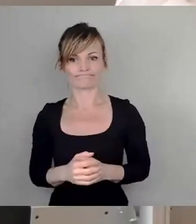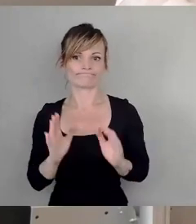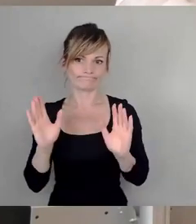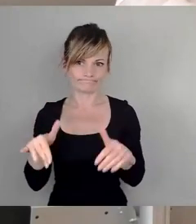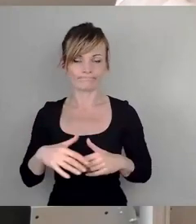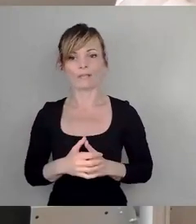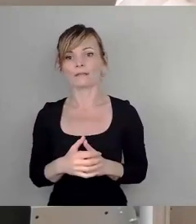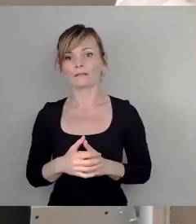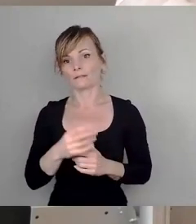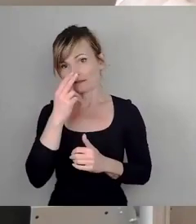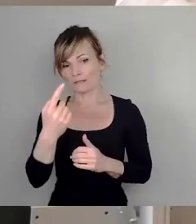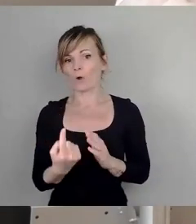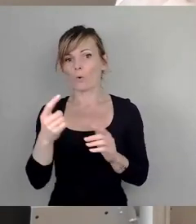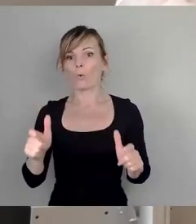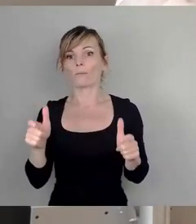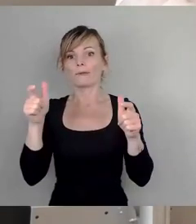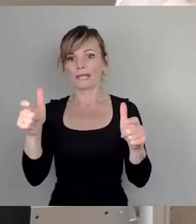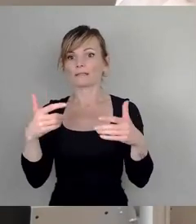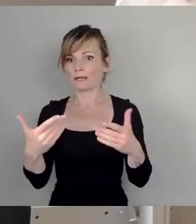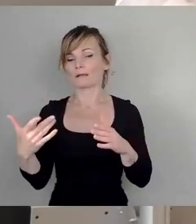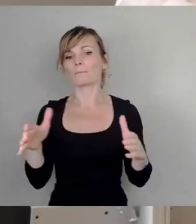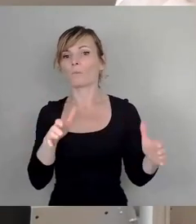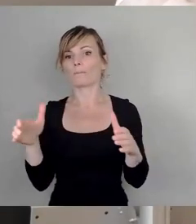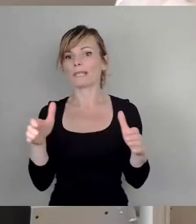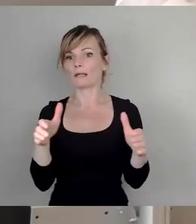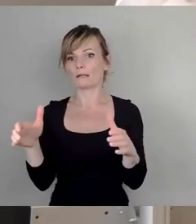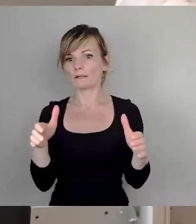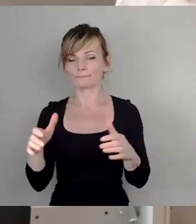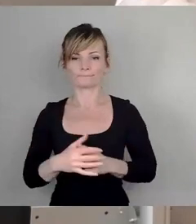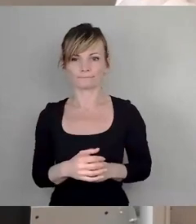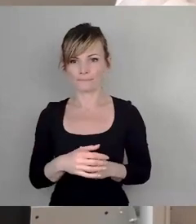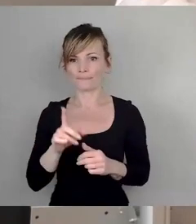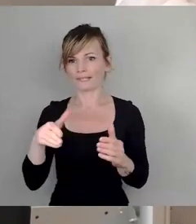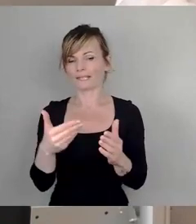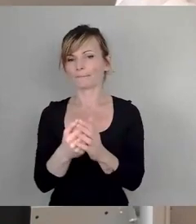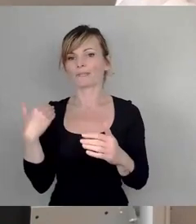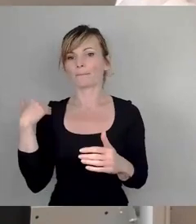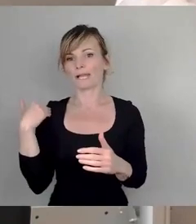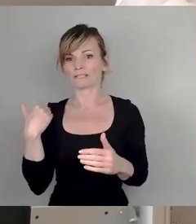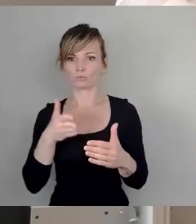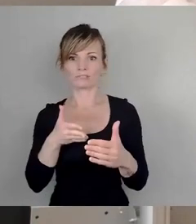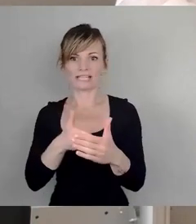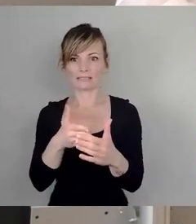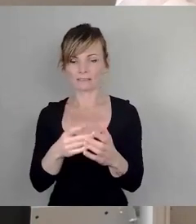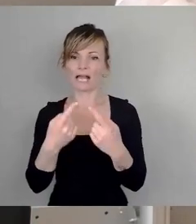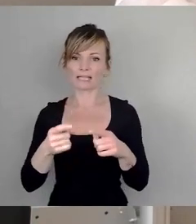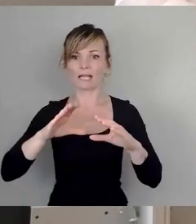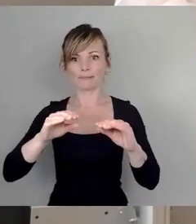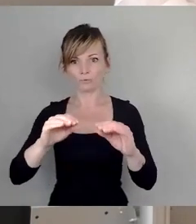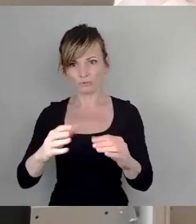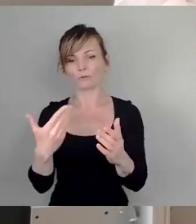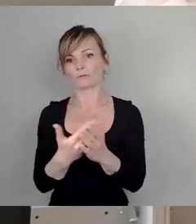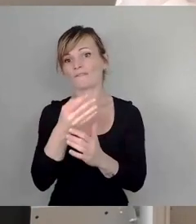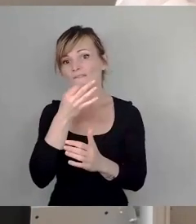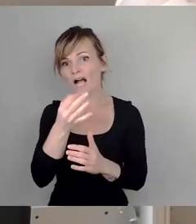wird ein Hochbeet, das ist dort mobil. Wir haben gesehen, es gibt Belastungsgrenzen für den Vorplatz, es gibt auch andere Nutzungen. Das ist die Frage der Fluchtwege. Das heißt,